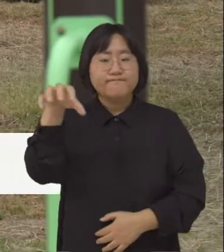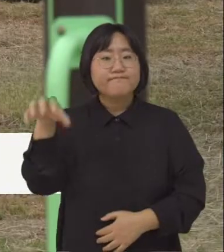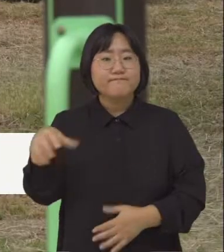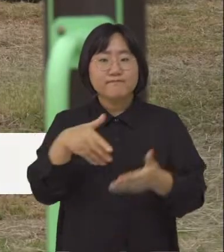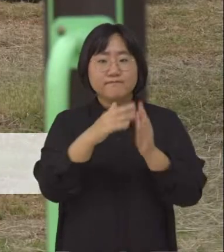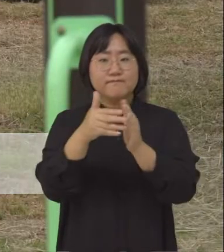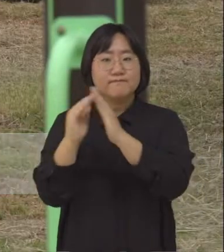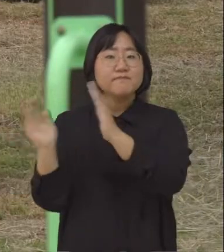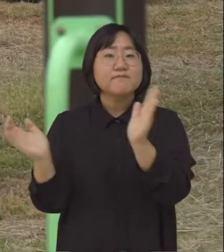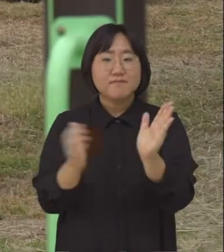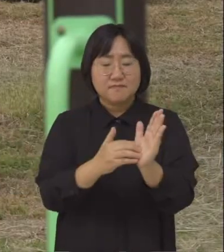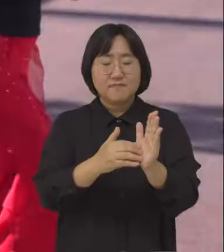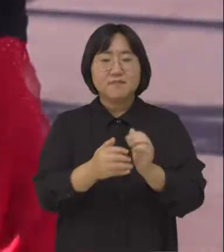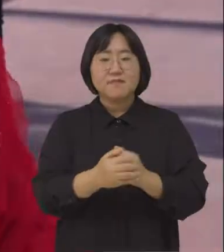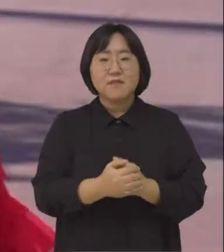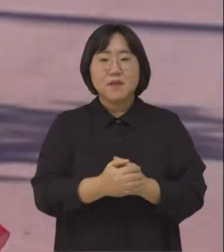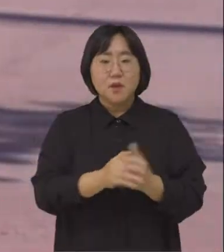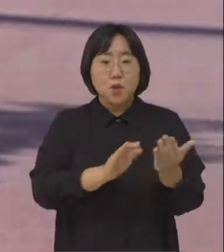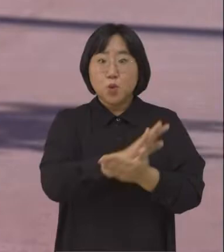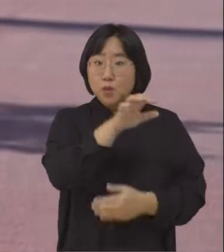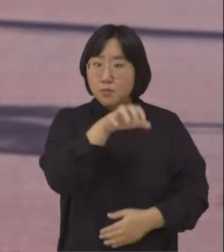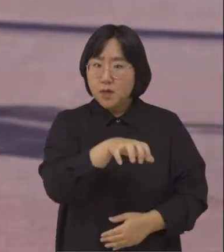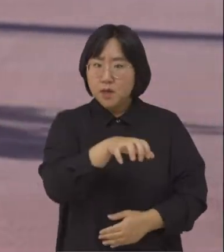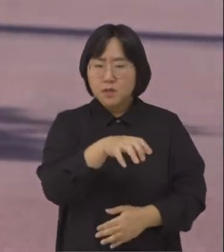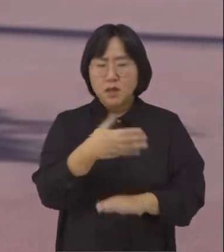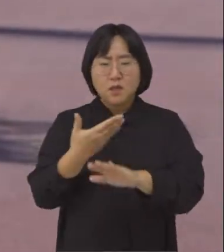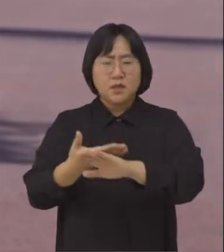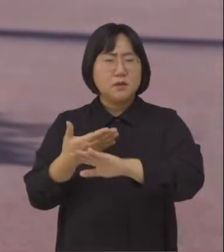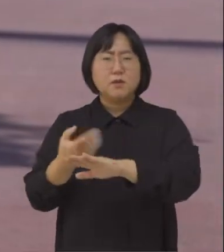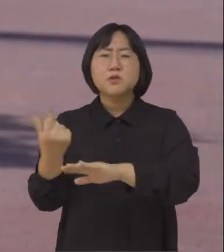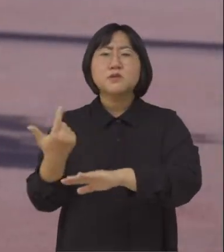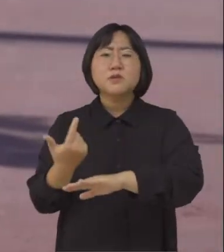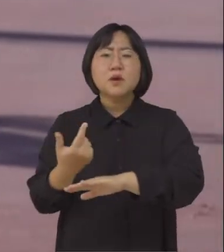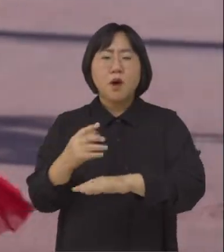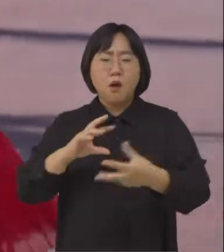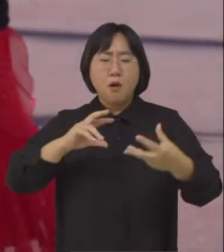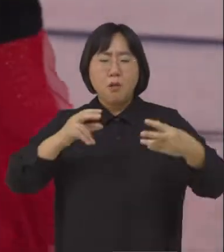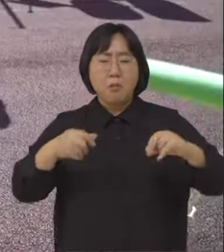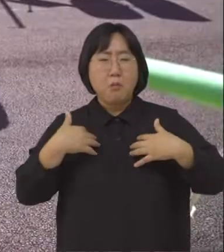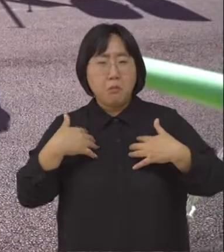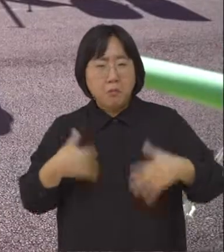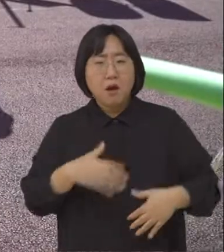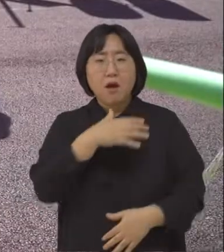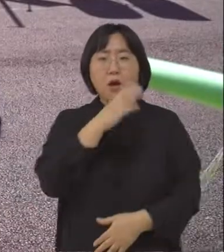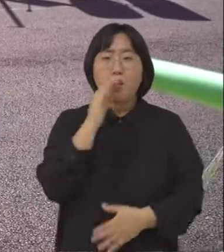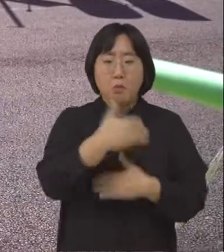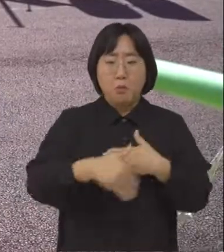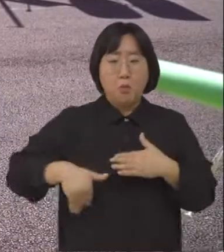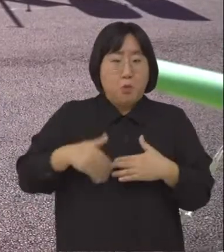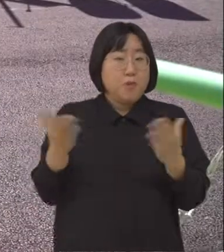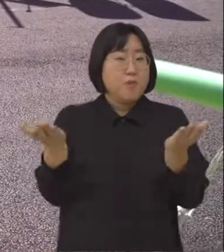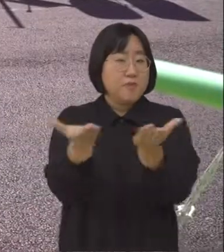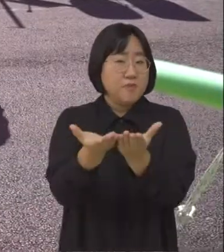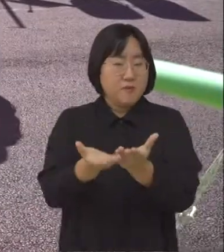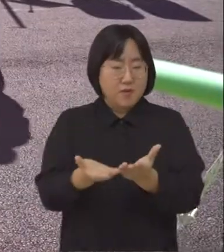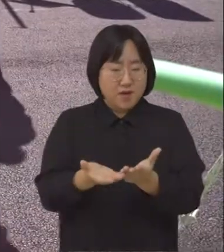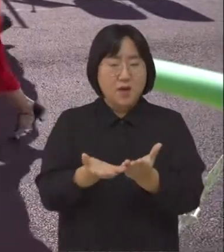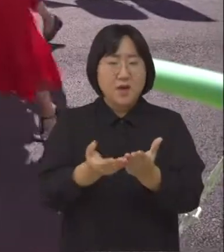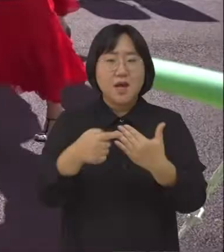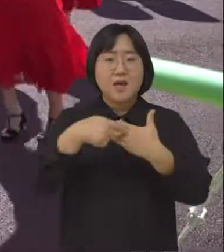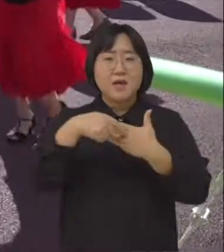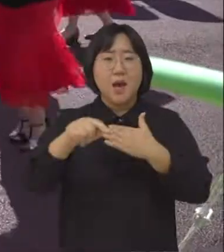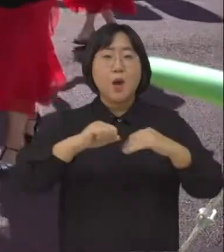놀팟은 기존의 공원과는 달리 근력이 약한 어르신들의 몸 상태에 맞춘 저강도